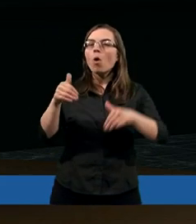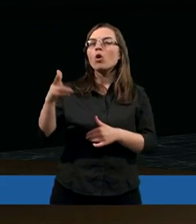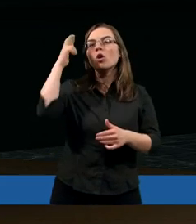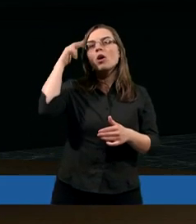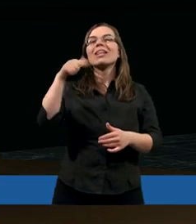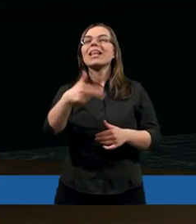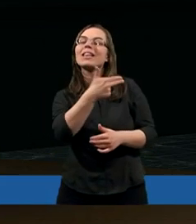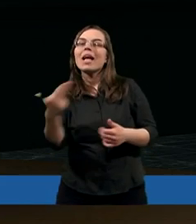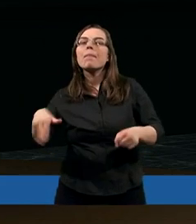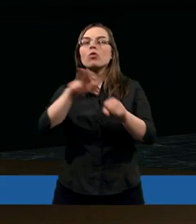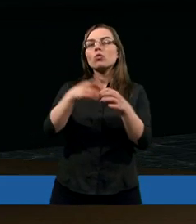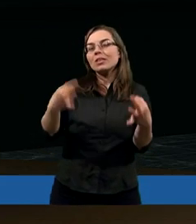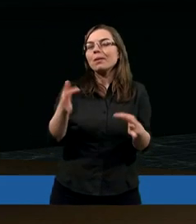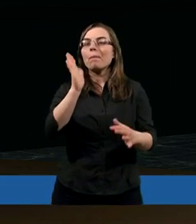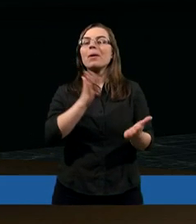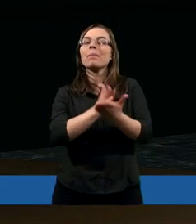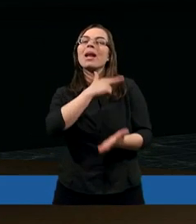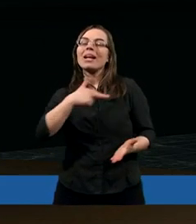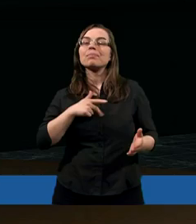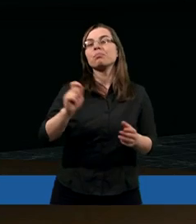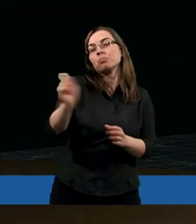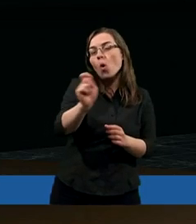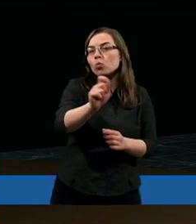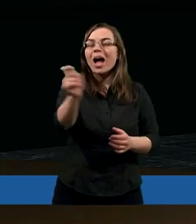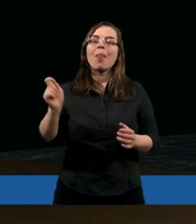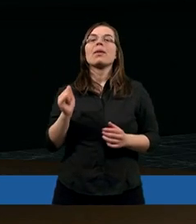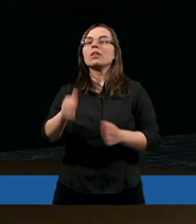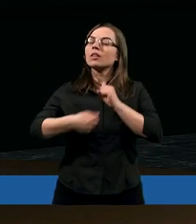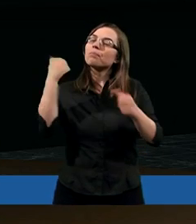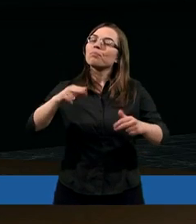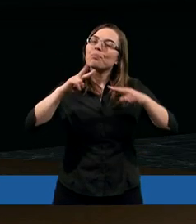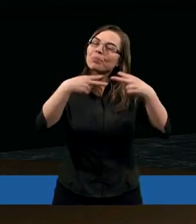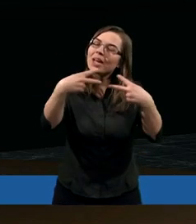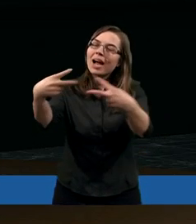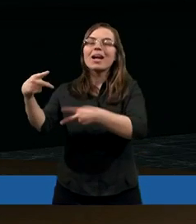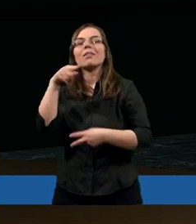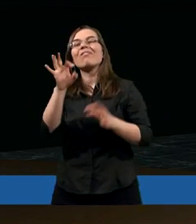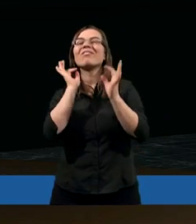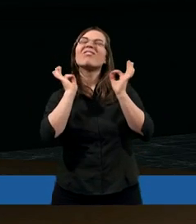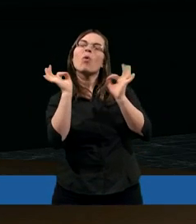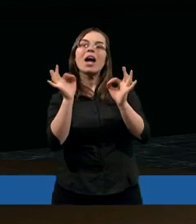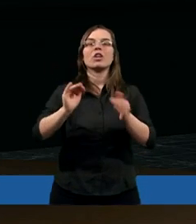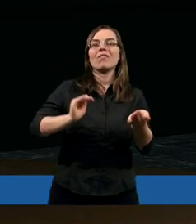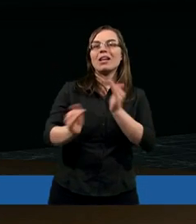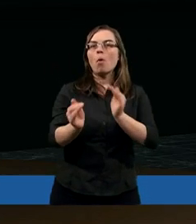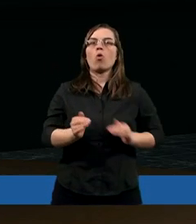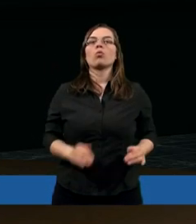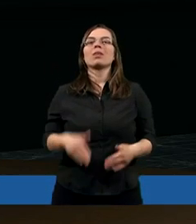zrozumieć ten temat, który będzie dzisiaj przez nas poruszany, abyśmy mogli przekazać to w właściwy sposób.